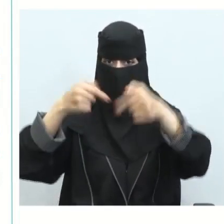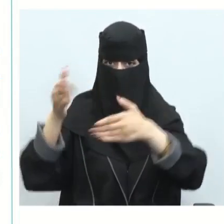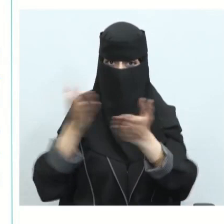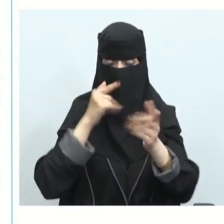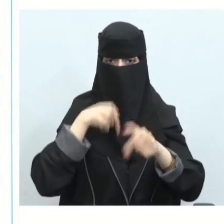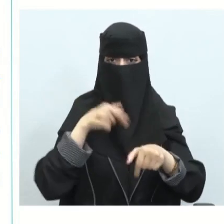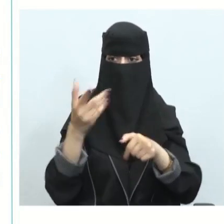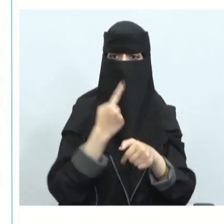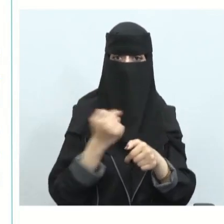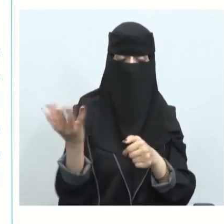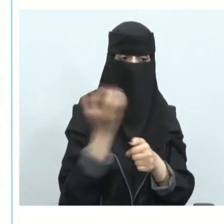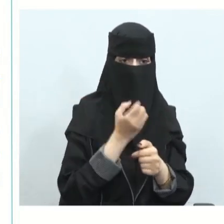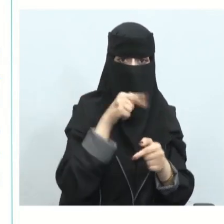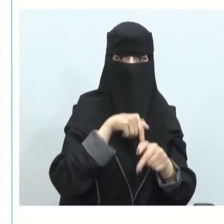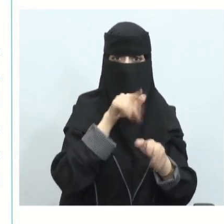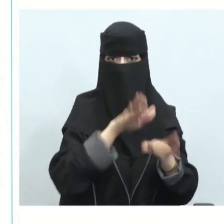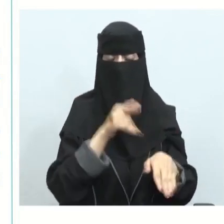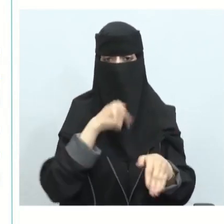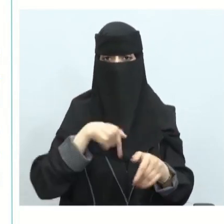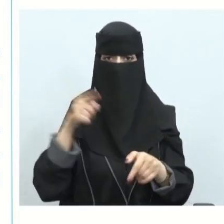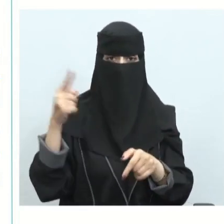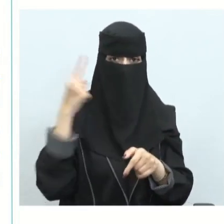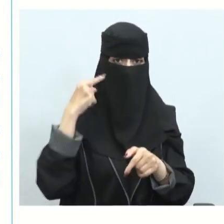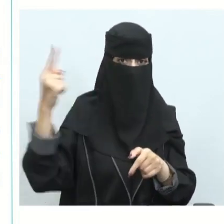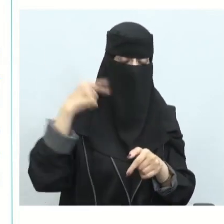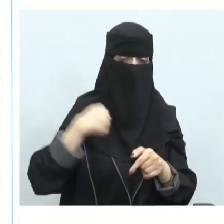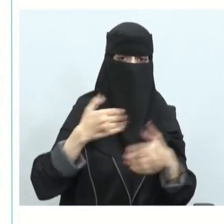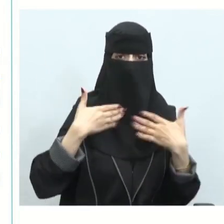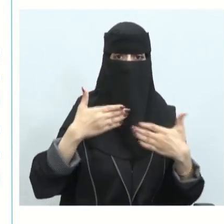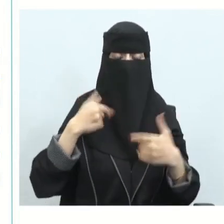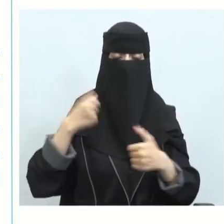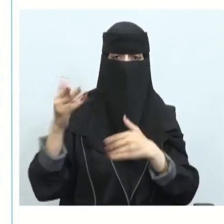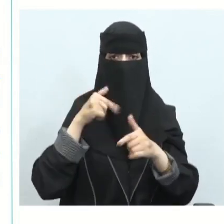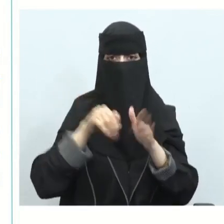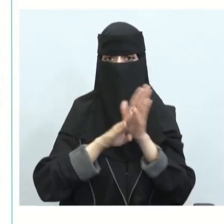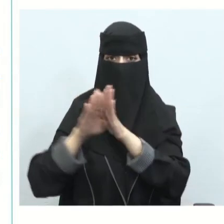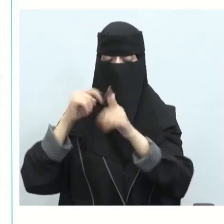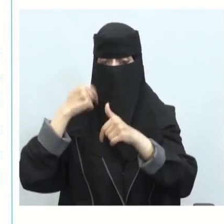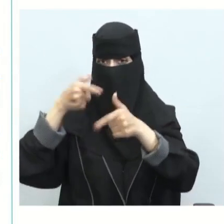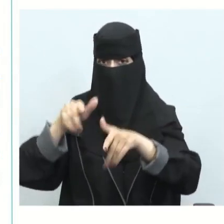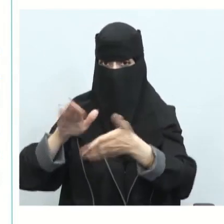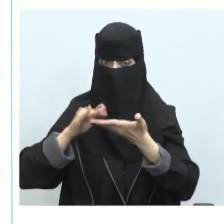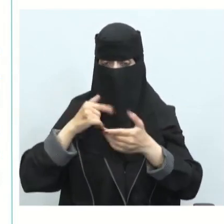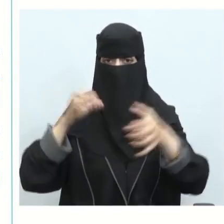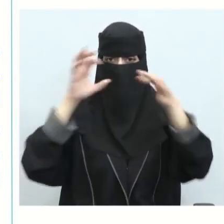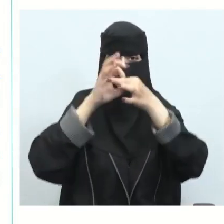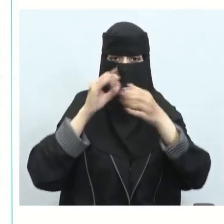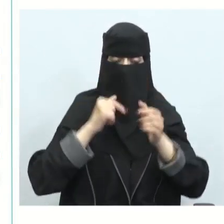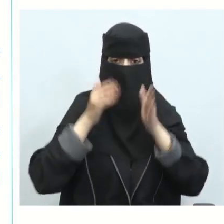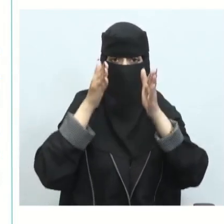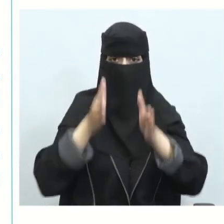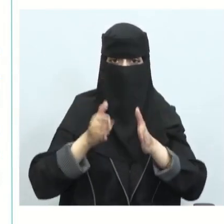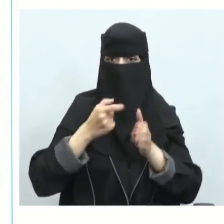الذهاب إلى المدينة وإلى مكة وبالتالي سيكون انبعاث كبير لذلك هذه المبادرة وأيضا مبادرات بما يتعلق في قطار